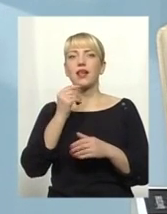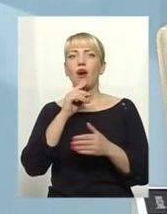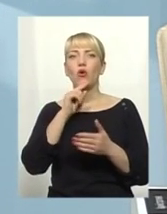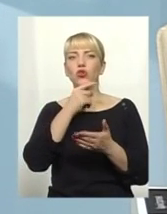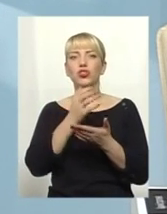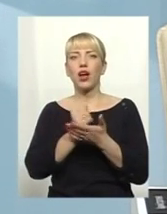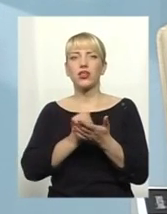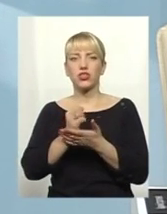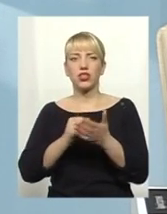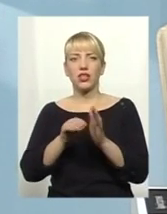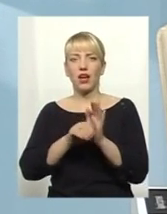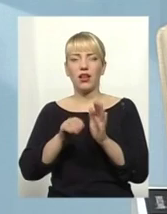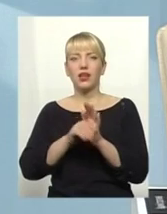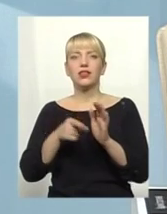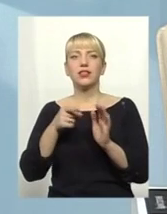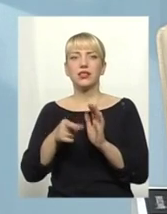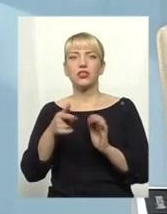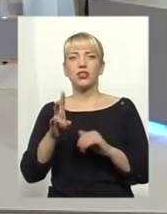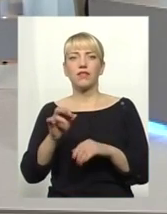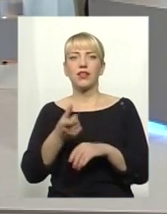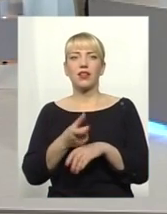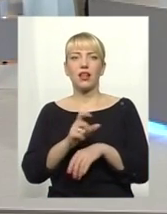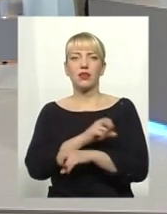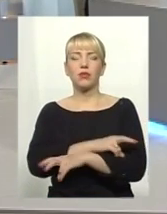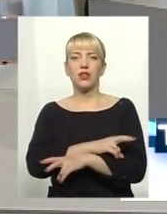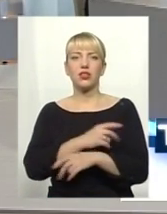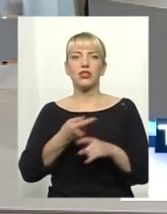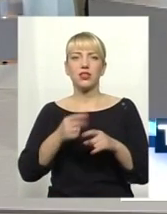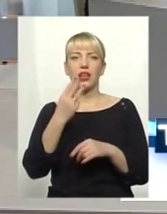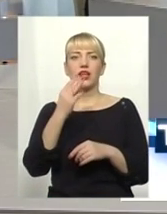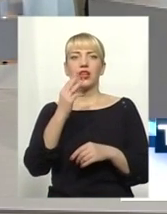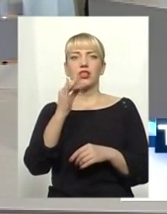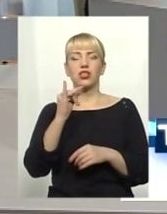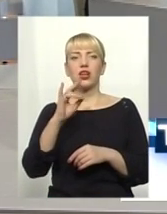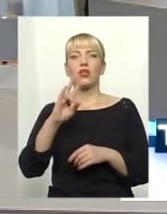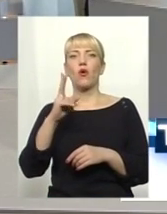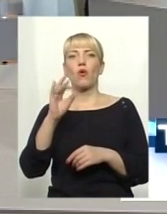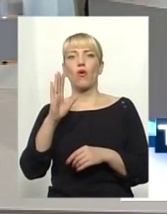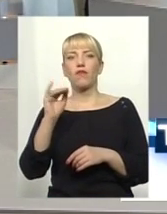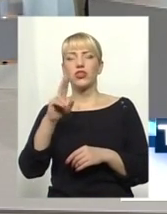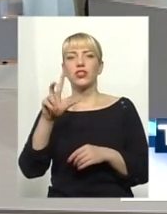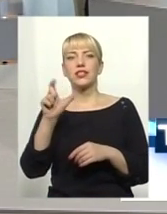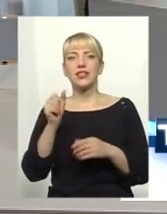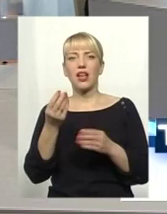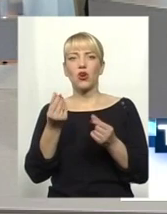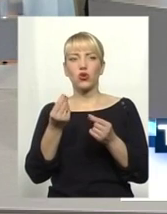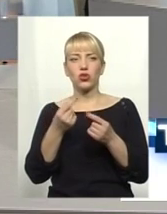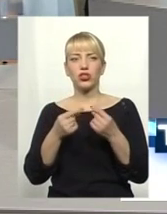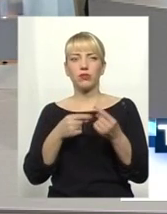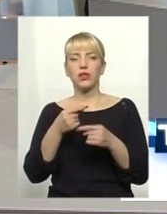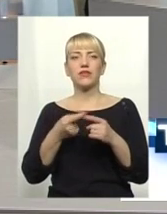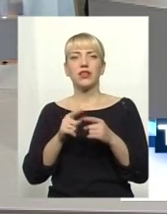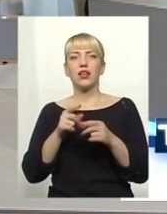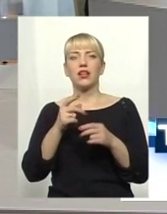там тисячі гривень. Ну найбідніший депутат вийшов на Шенькович, хоча за готівковими заощадженнями я би не сказала, що він